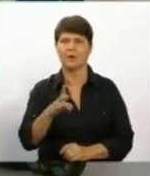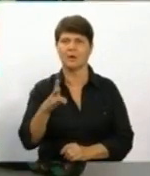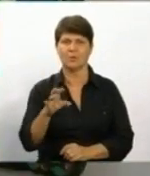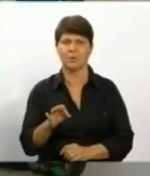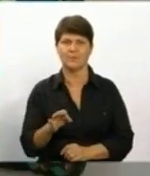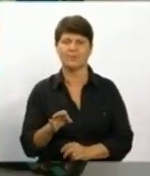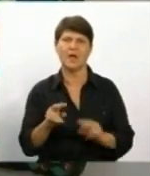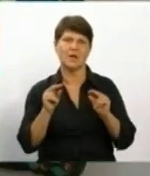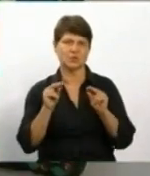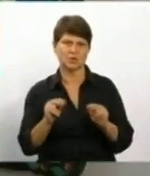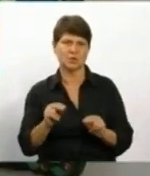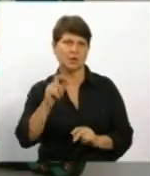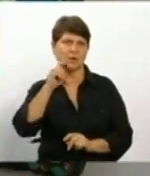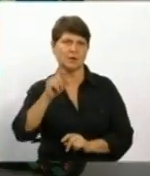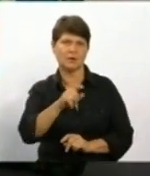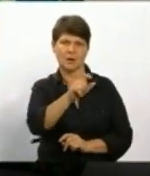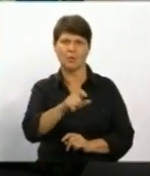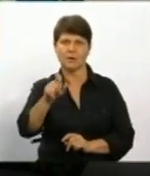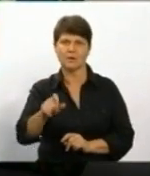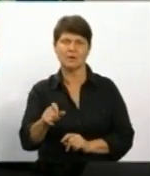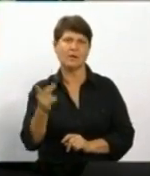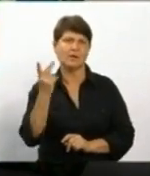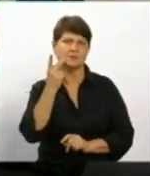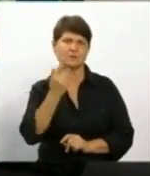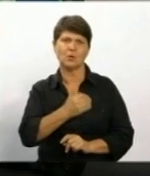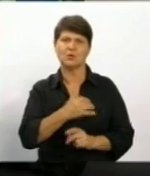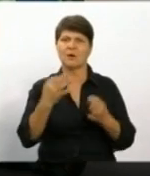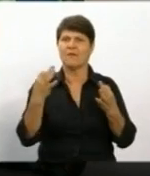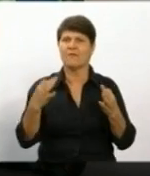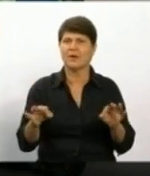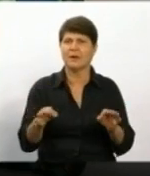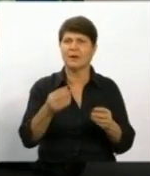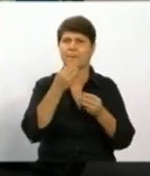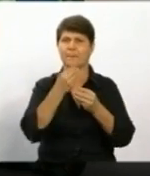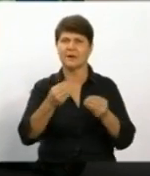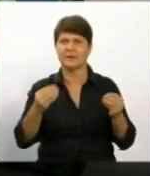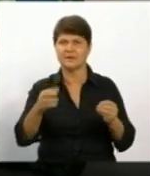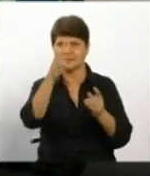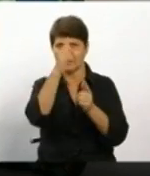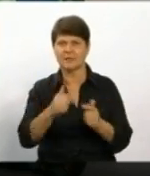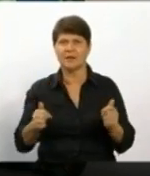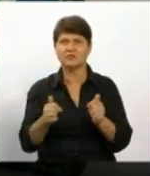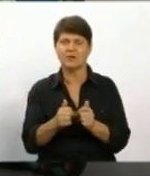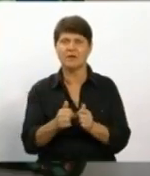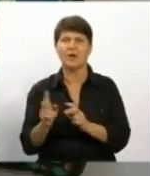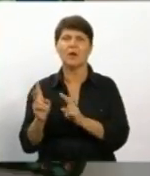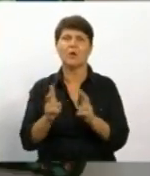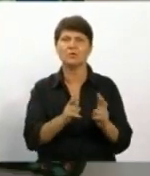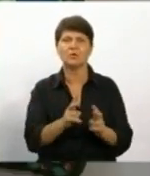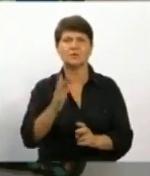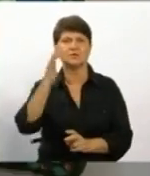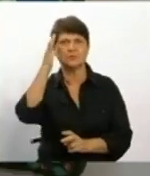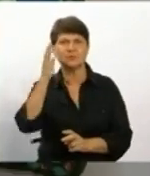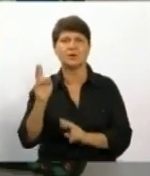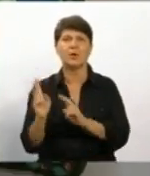Щирі українці, які хочуть дуже завжди жити в вільній, прекрасній державі. Хтось тільки мріє, хтось